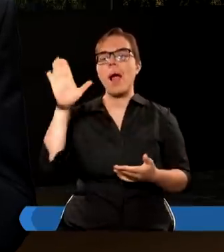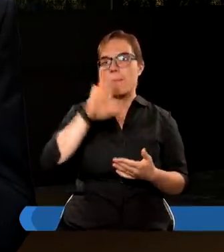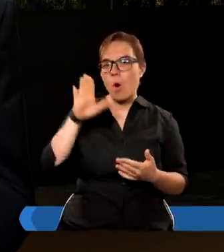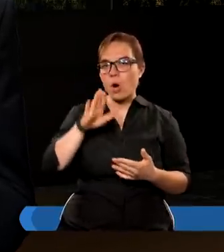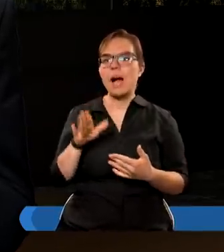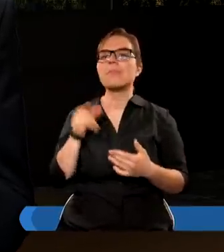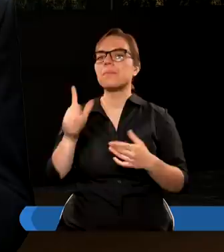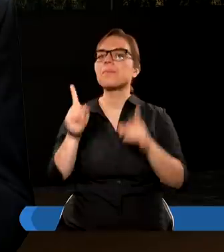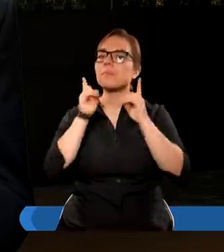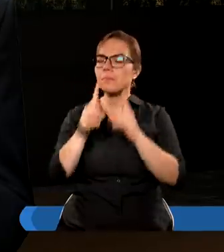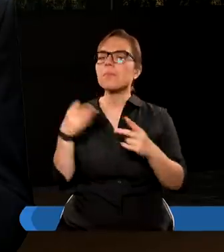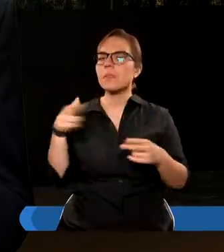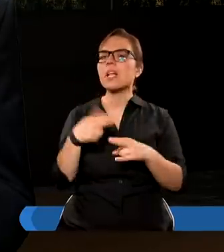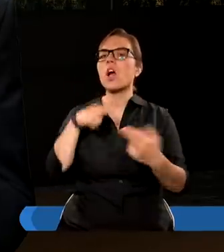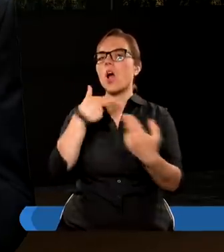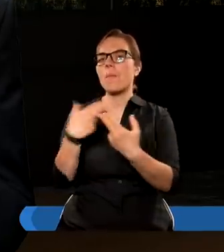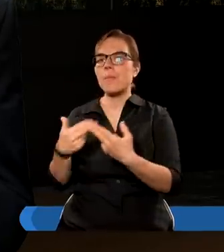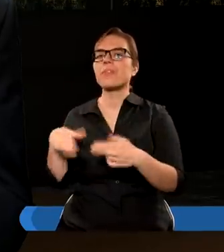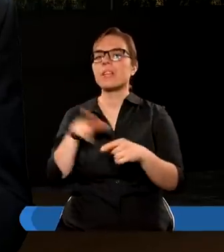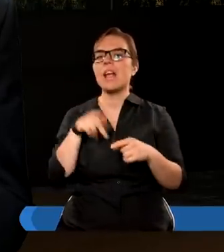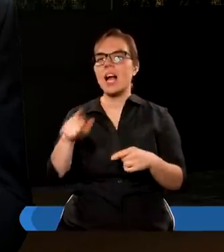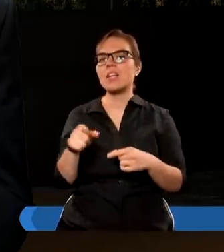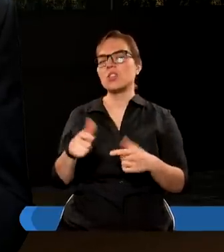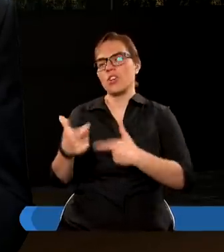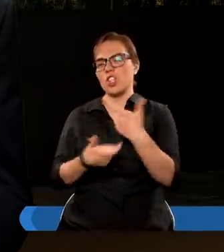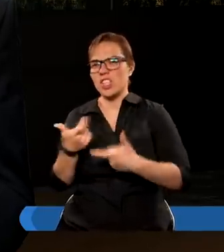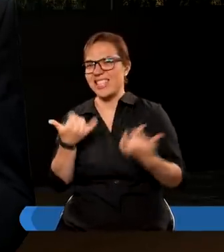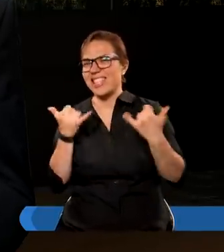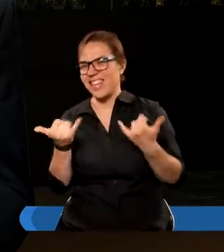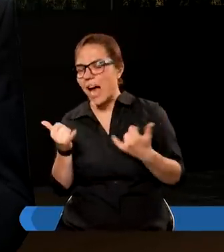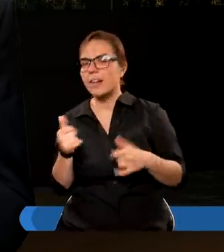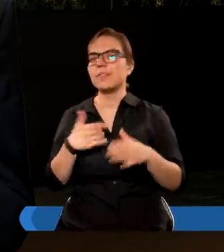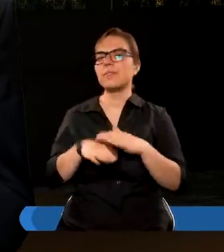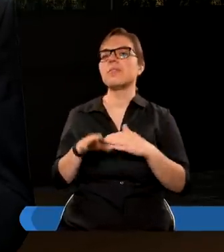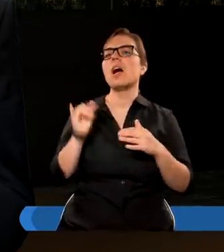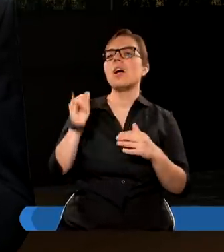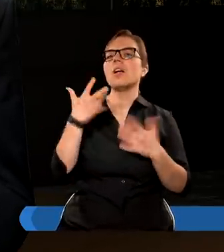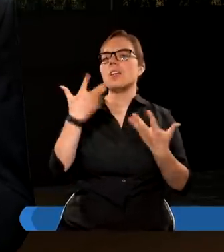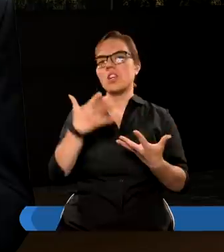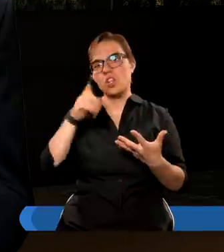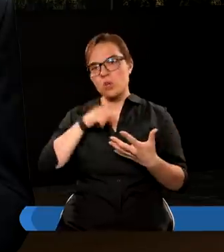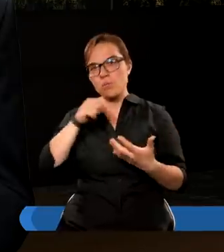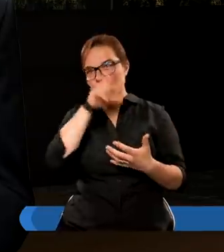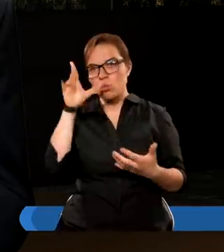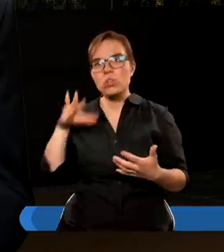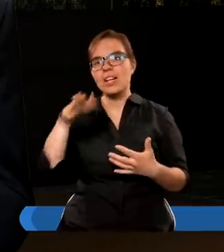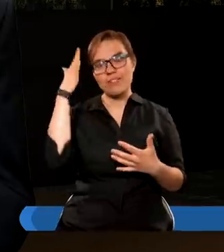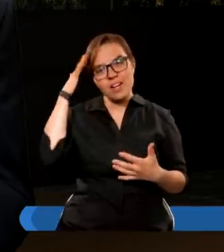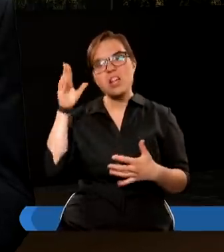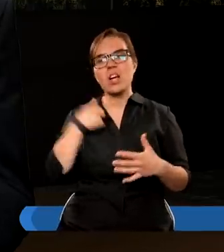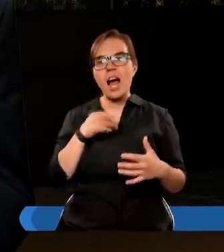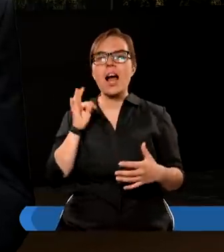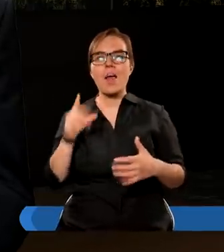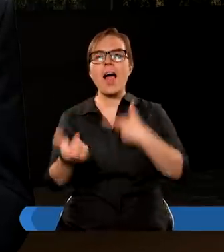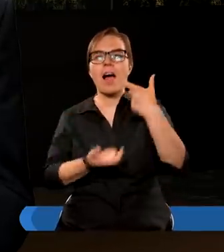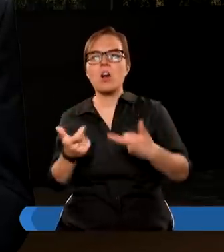To jest ważne, że wtedy, kiedy opowiadam o Bogu albo wykonuję czyny jakieś, to chciałbym żeby inni wiedzieli, że tak robię dlatego, że ja